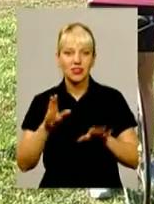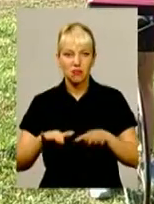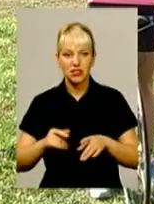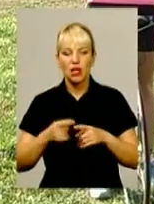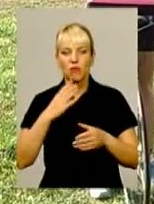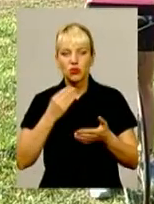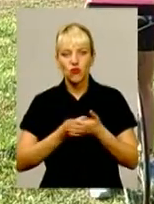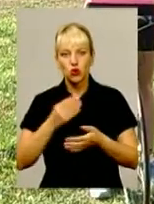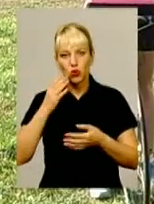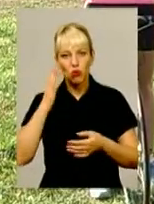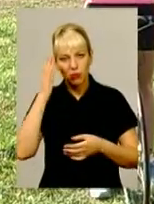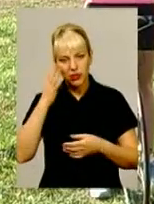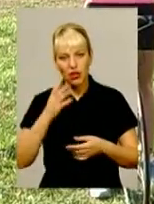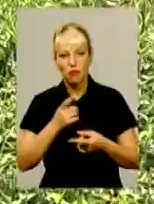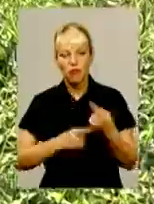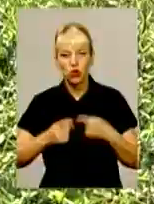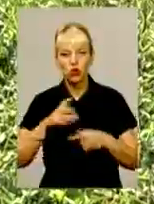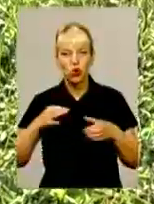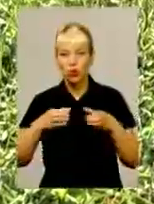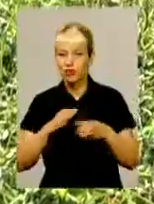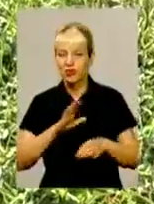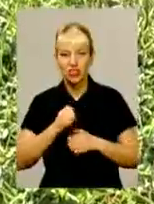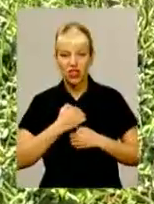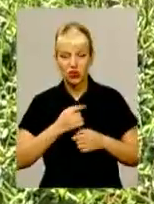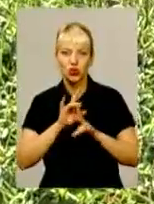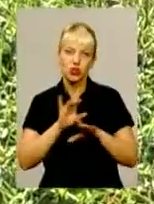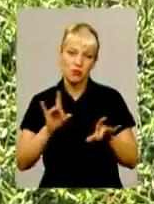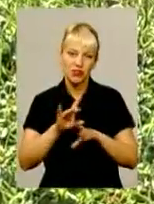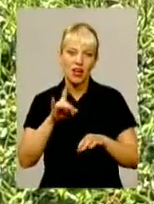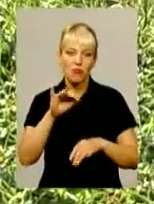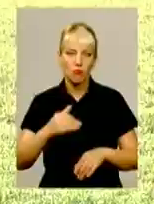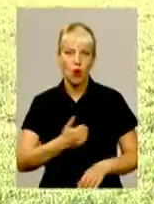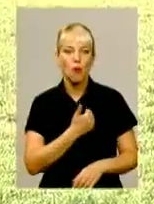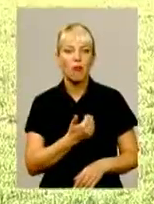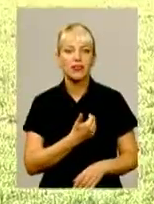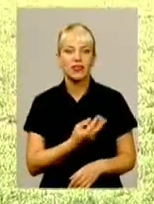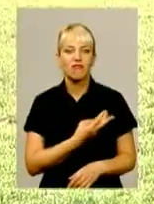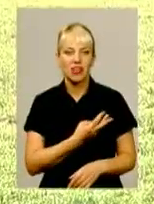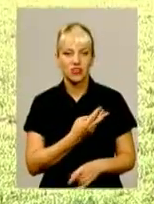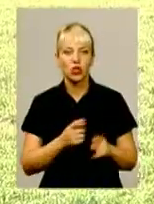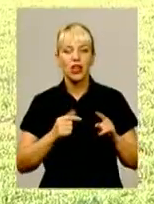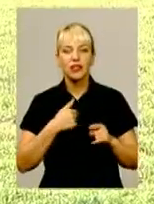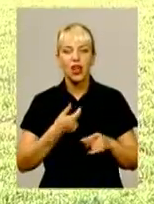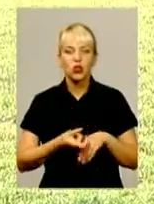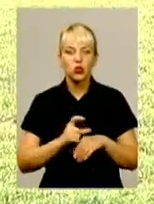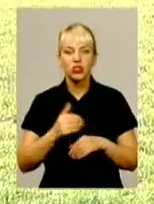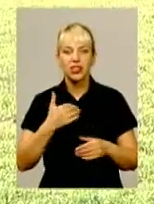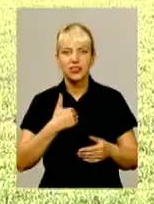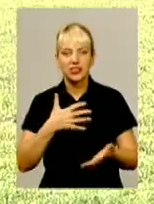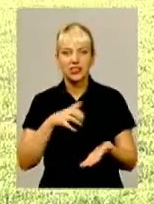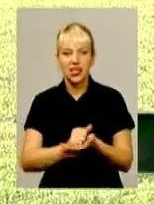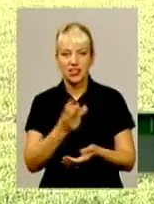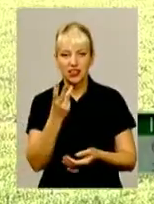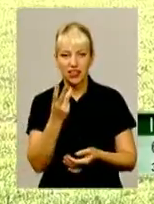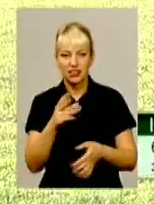повернутися до команди Ірина не жалкує. І сьогодні з усмішкою на обличчі розповідає про мотивацію. Я дуже хотіла зайняти третє місце,